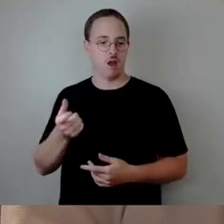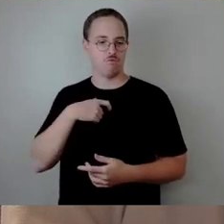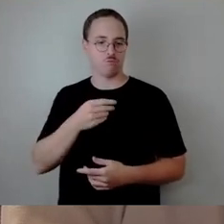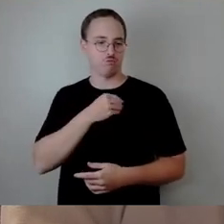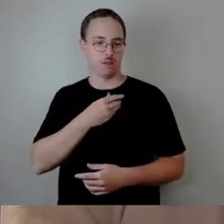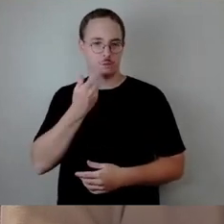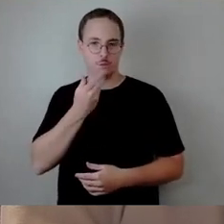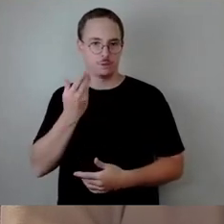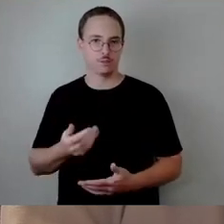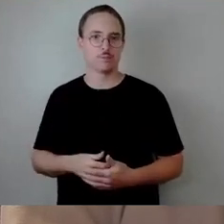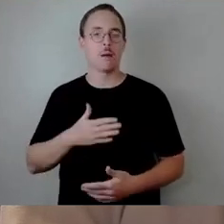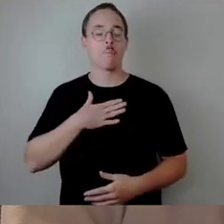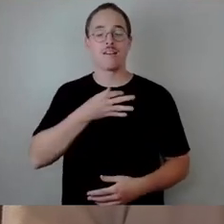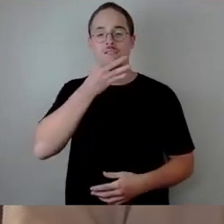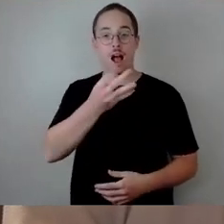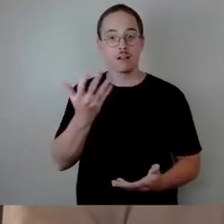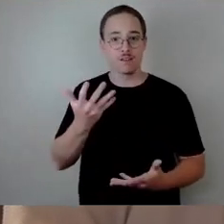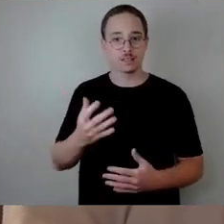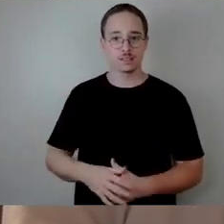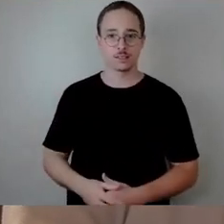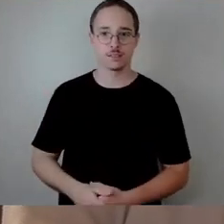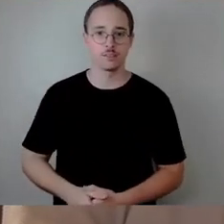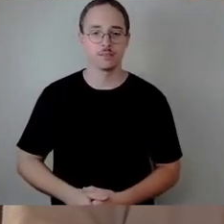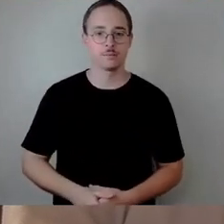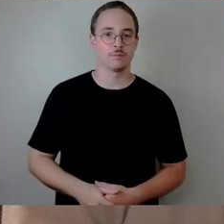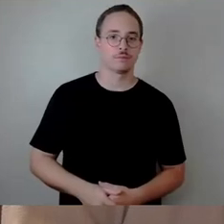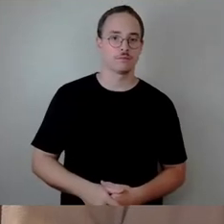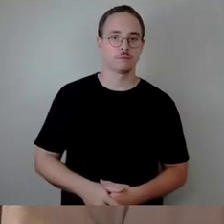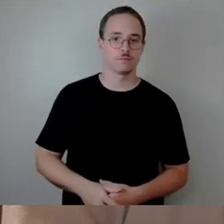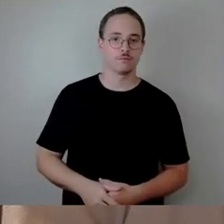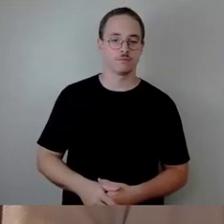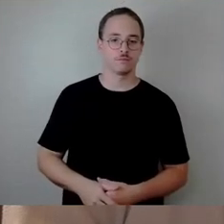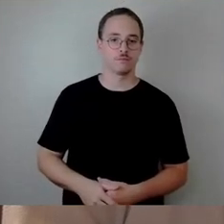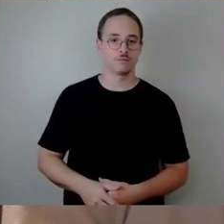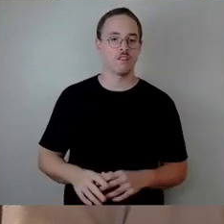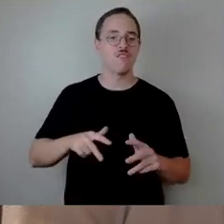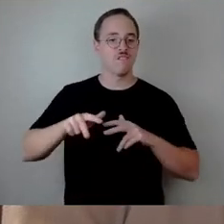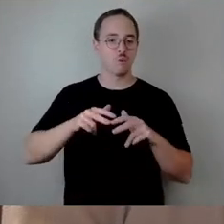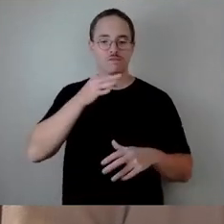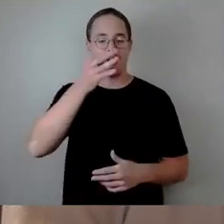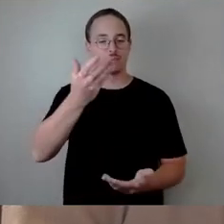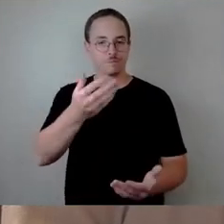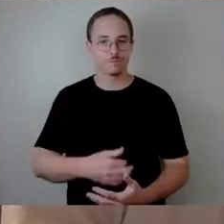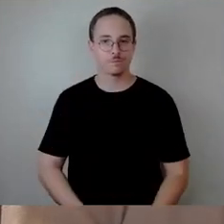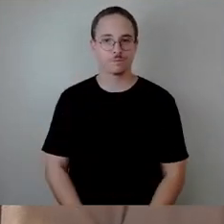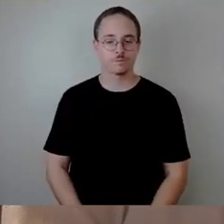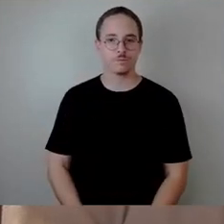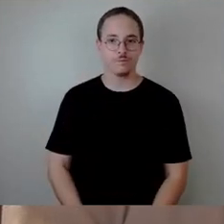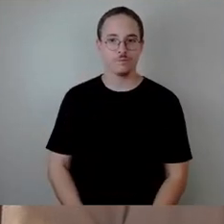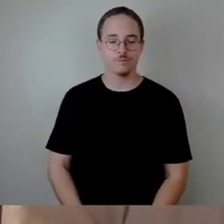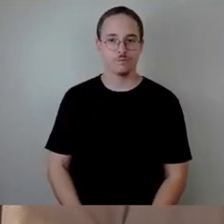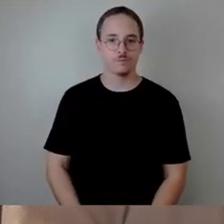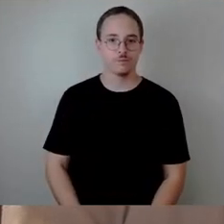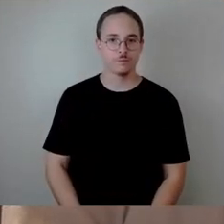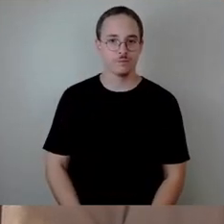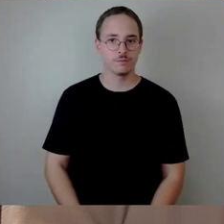Meine Frage an Sie, Frau Kaufmann, oder an die Verwaltung generell, ich gehe jetzt davon aus, wie ich Sie, sonst